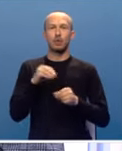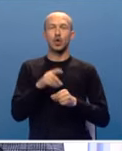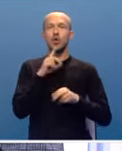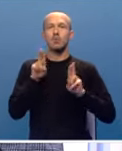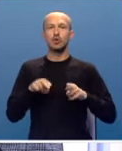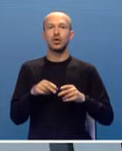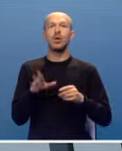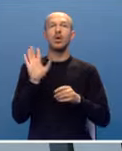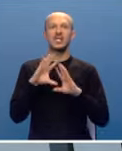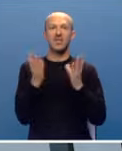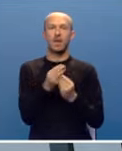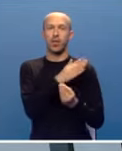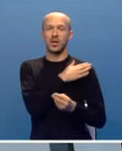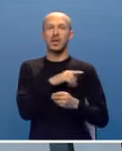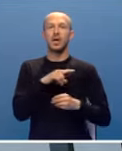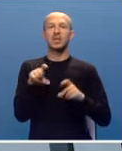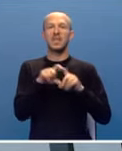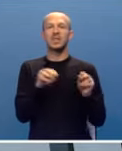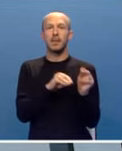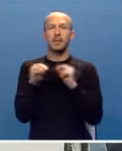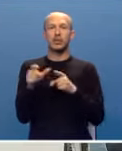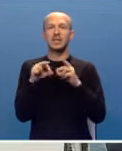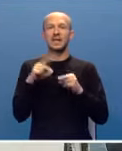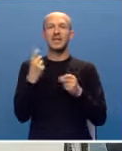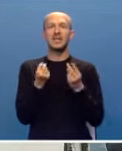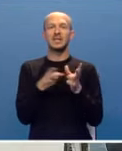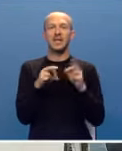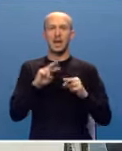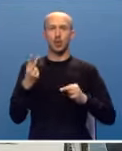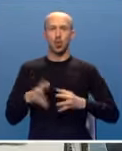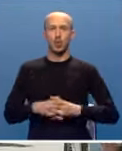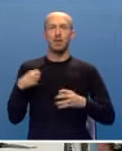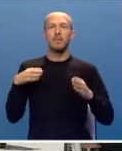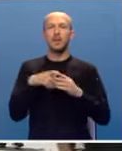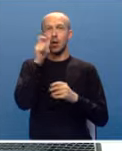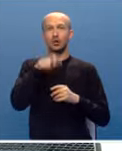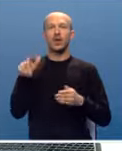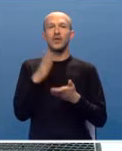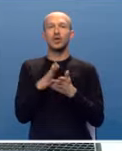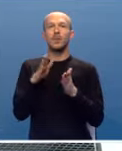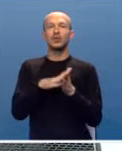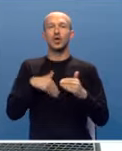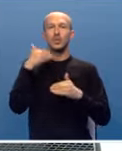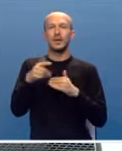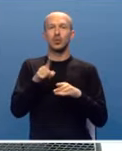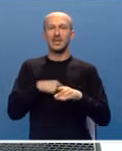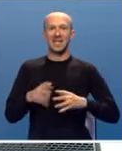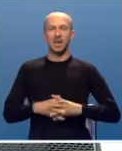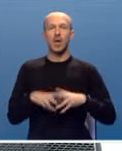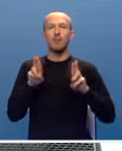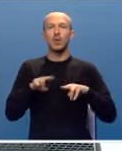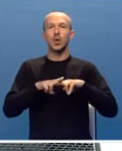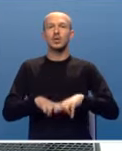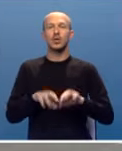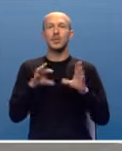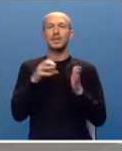koji može se ovo podnijeti. I dok se krivica prebacuje sa jedne adrese na drugu, Banja Lučani bi već početkom narednog mjeseca mogli